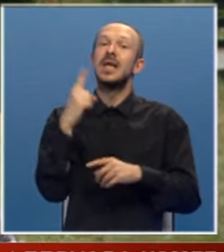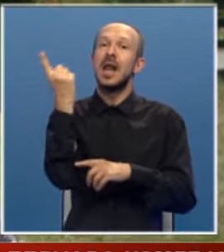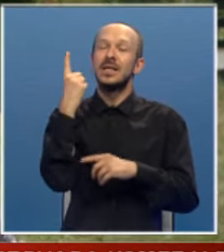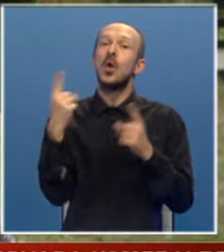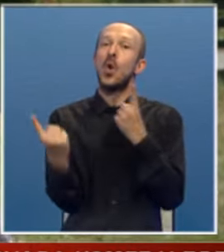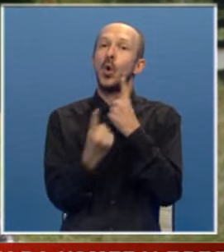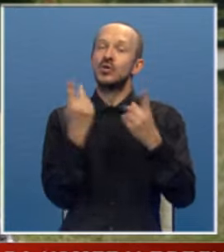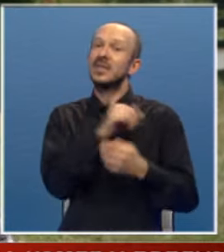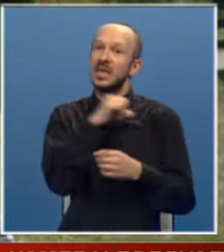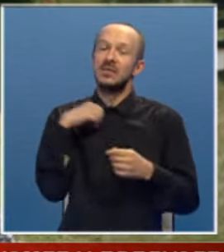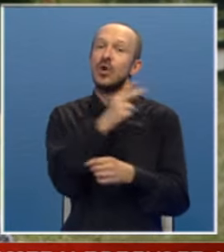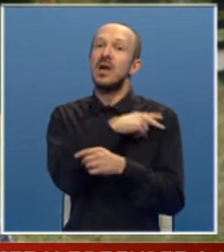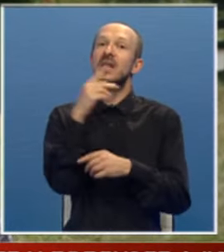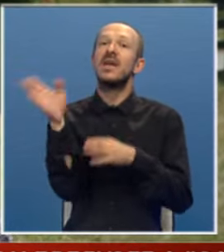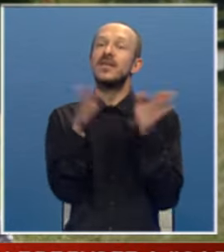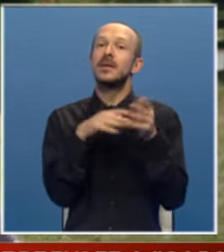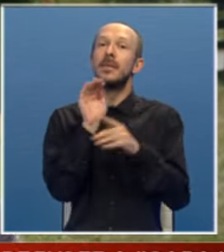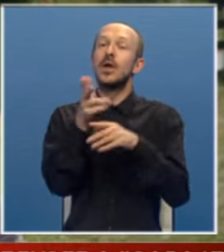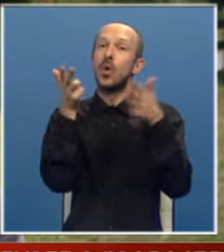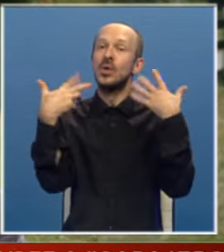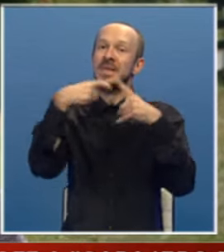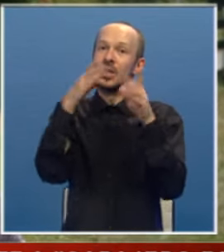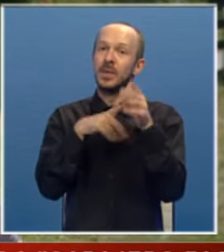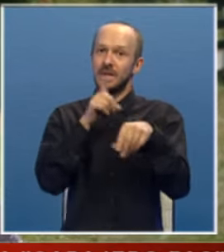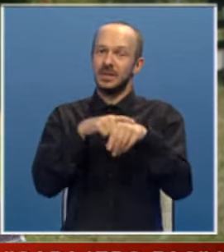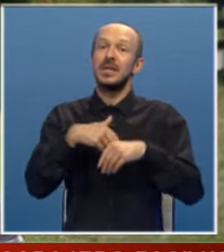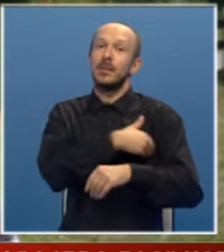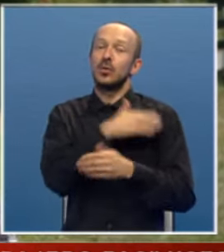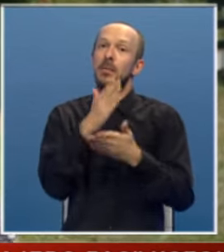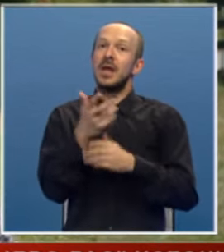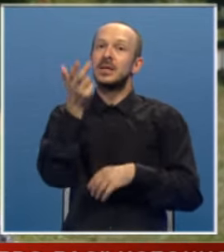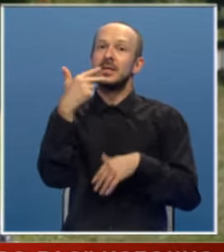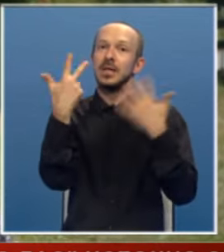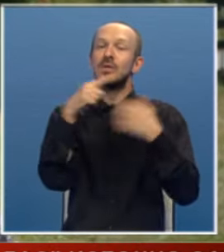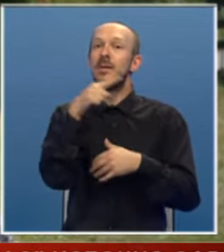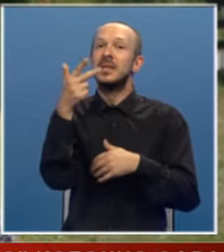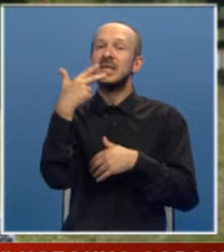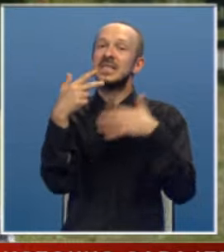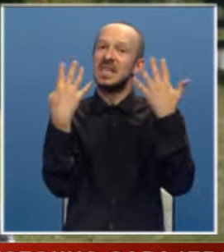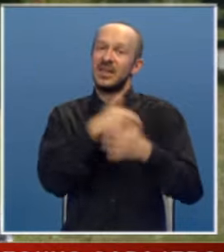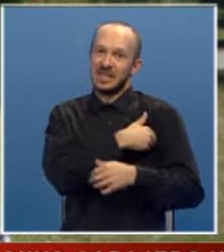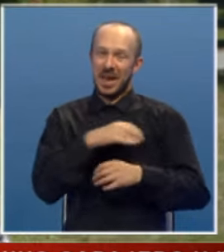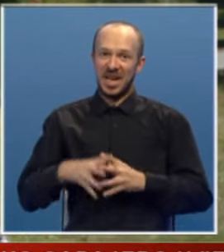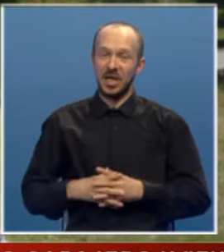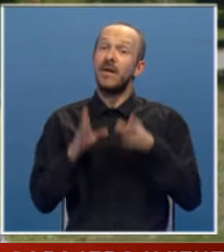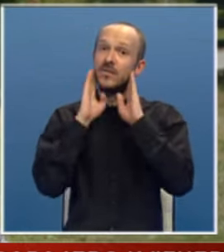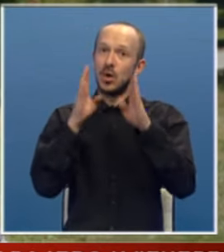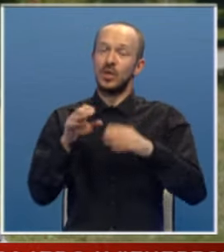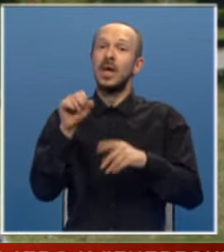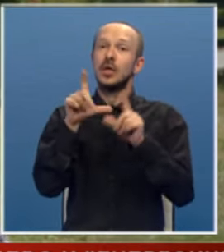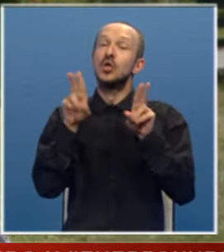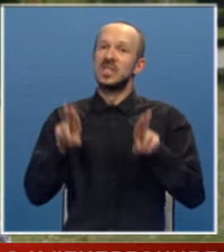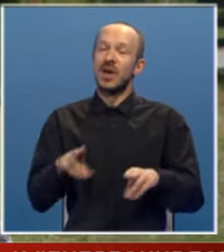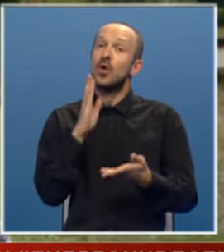u ustojima gdje smo imali vjetar preko 80 km na sat, gdje je temperatura bila 38-39 stepeni. Znači vjerujte da su